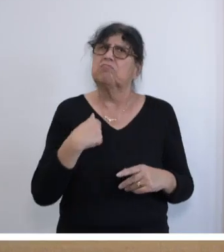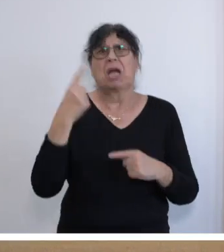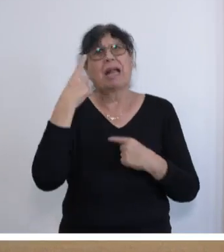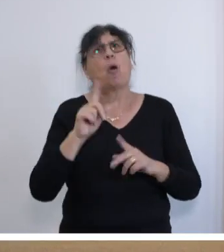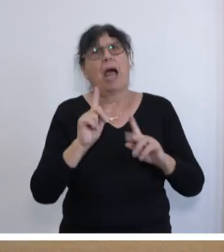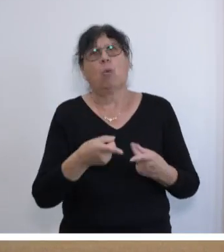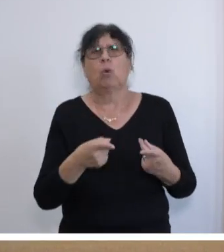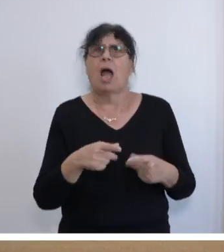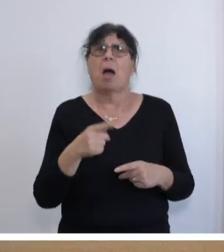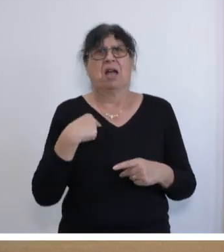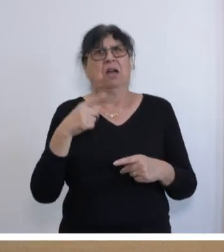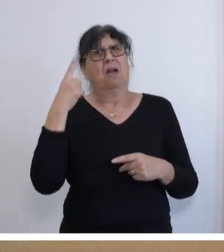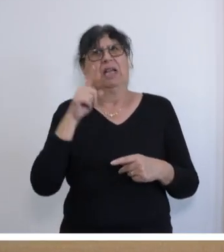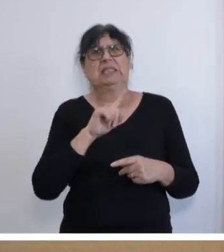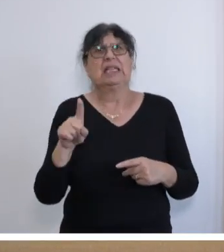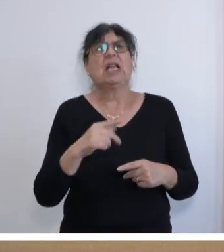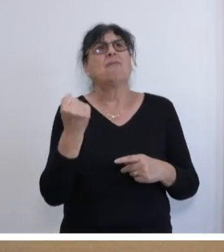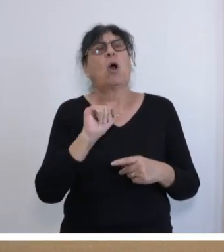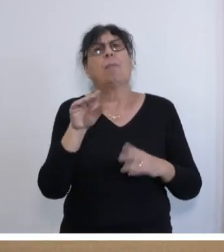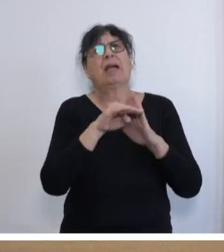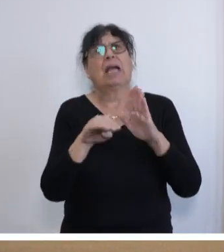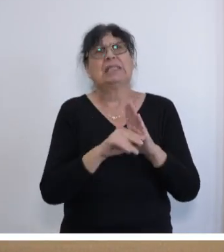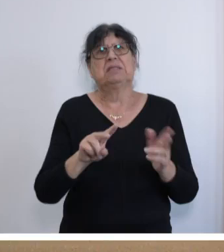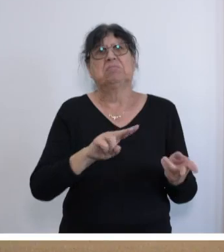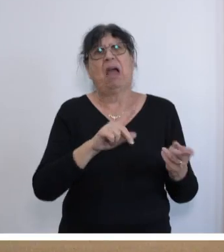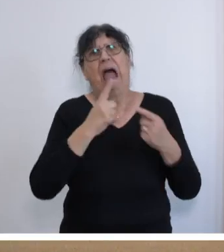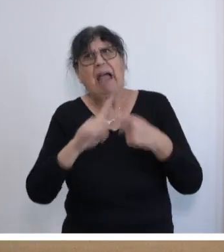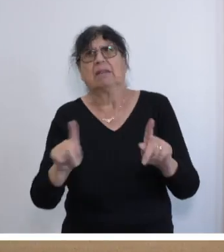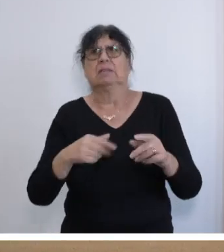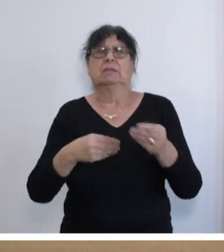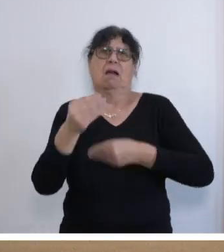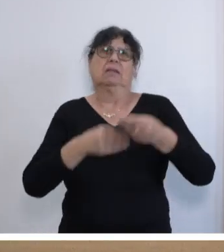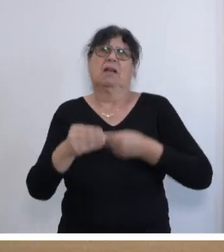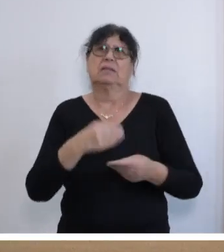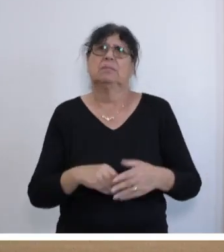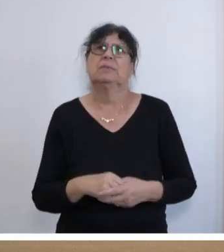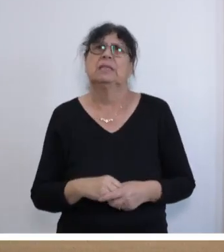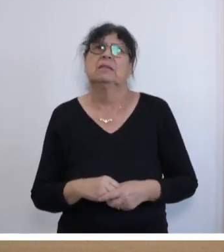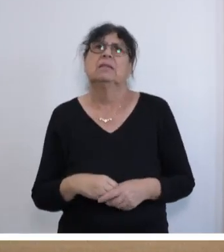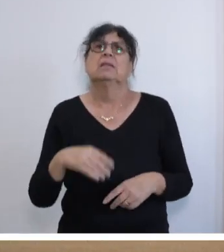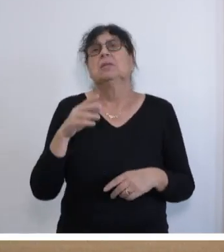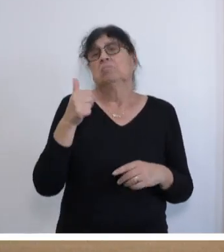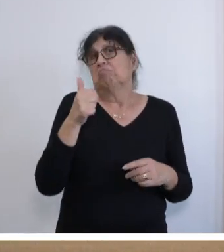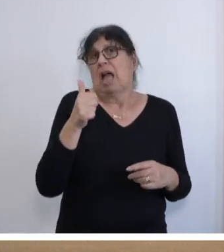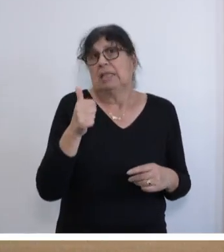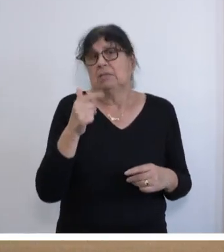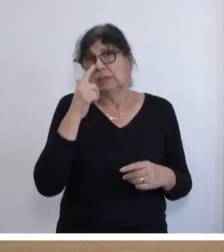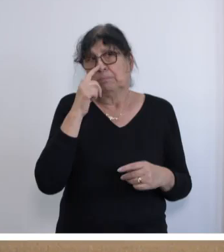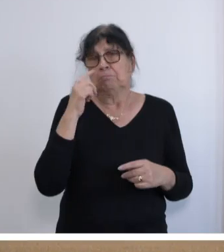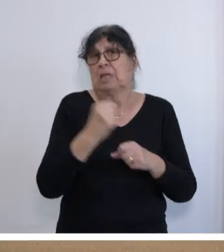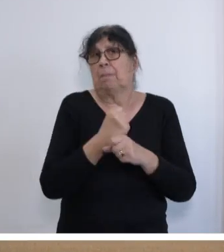halt nur, warum Sie hier gesetzgeberisch anders handeln, meine sehr geehrten Damen und Herren an der Stelle. Eins lässt sich doch nicht hier